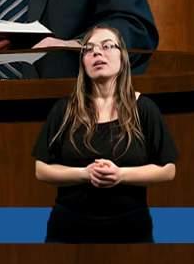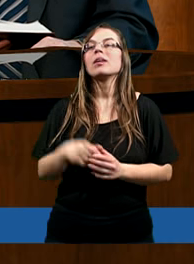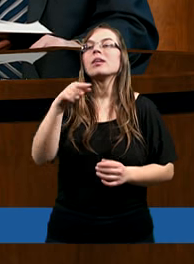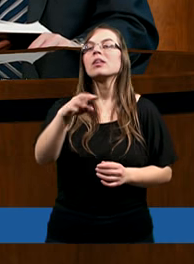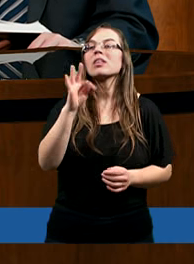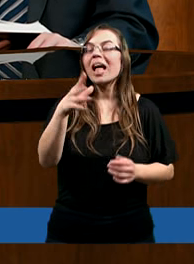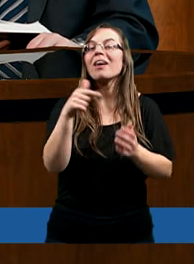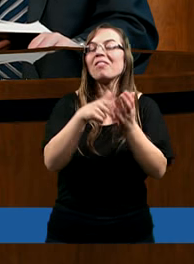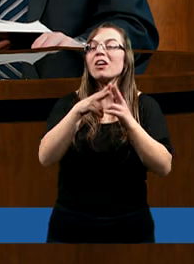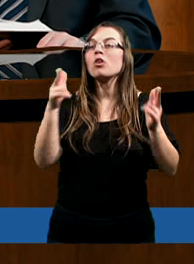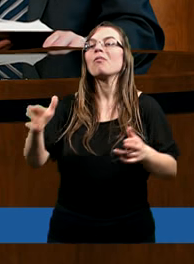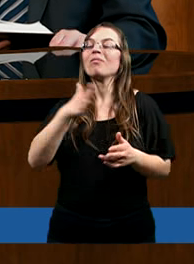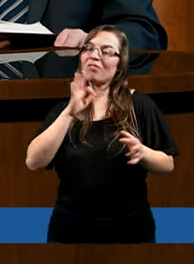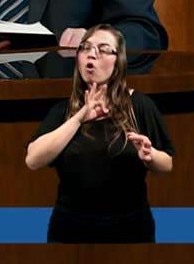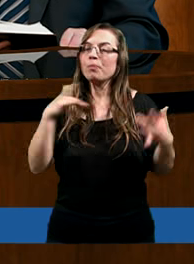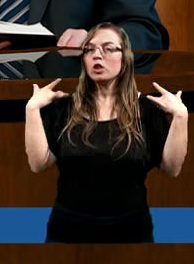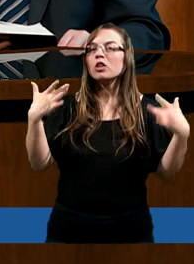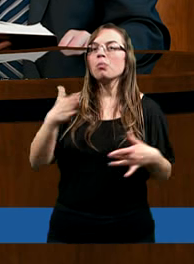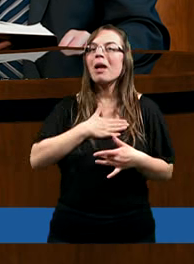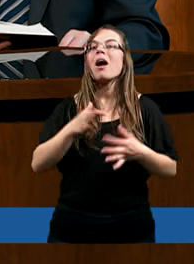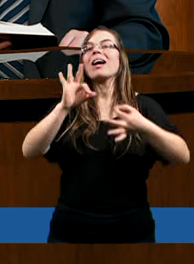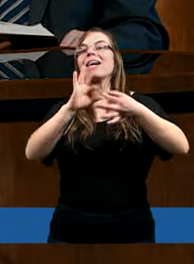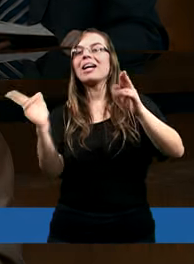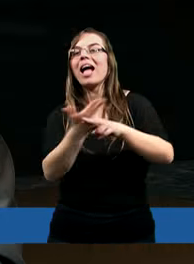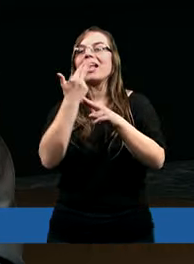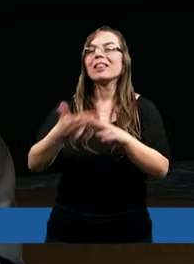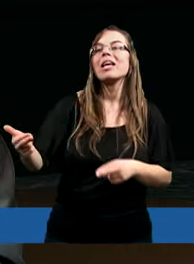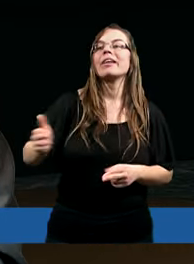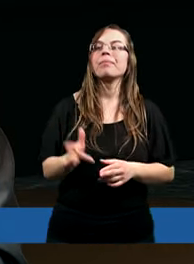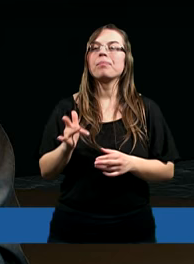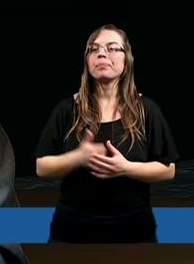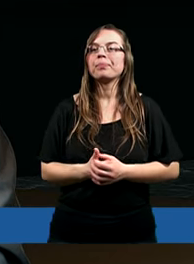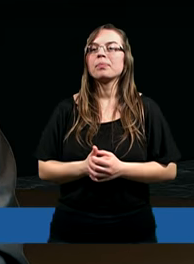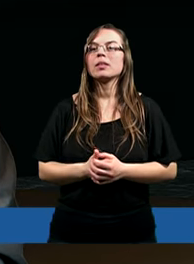No był taki okres czasu w moim życiu, kiedy do